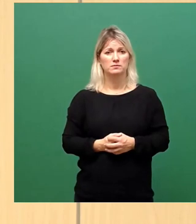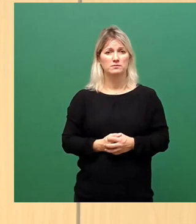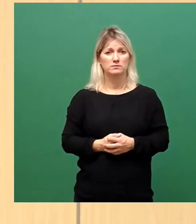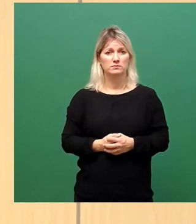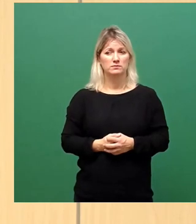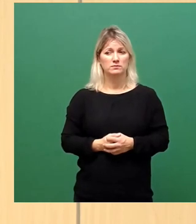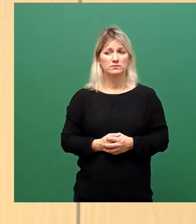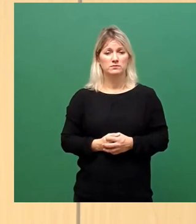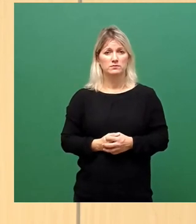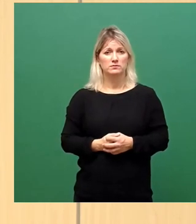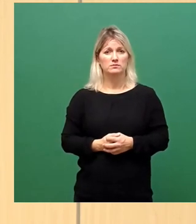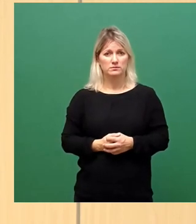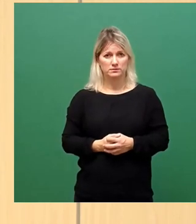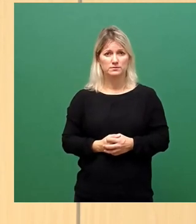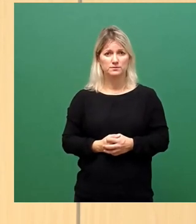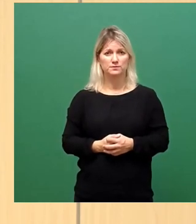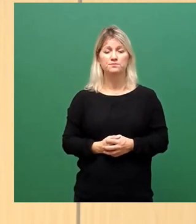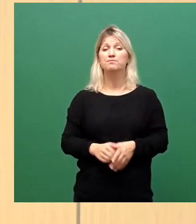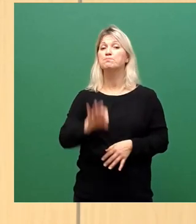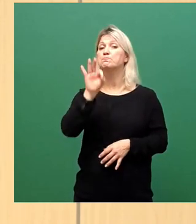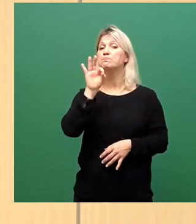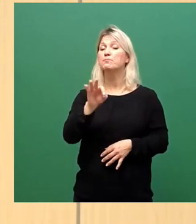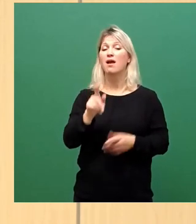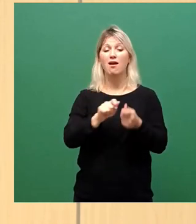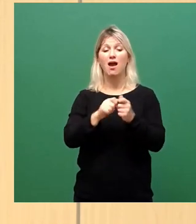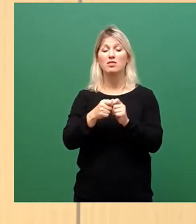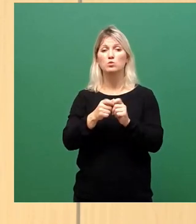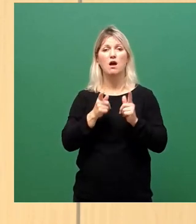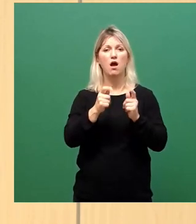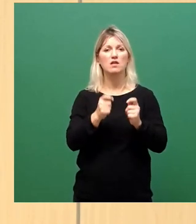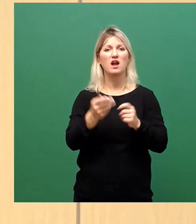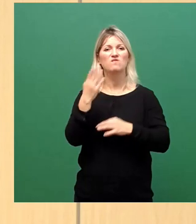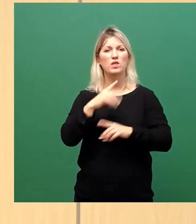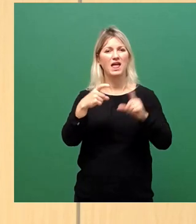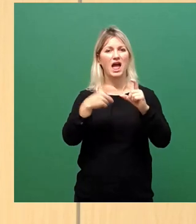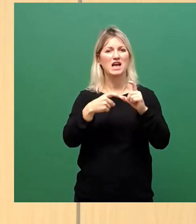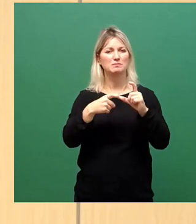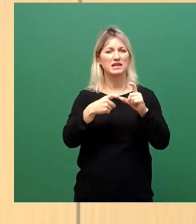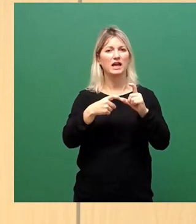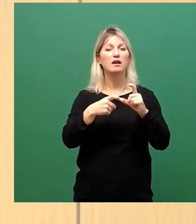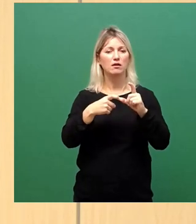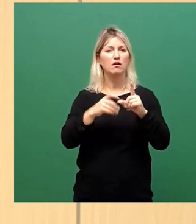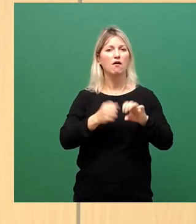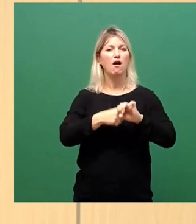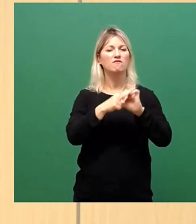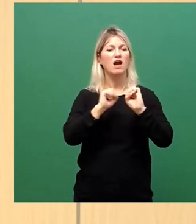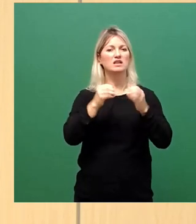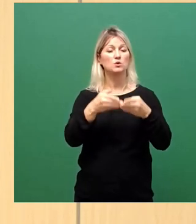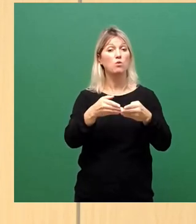Genau. Den Änderungsantrag der SPD-Fraktion finde ich sehr unterstützenswert. Wichtig, dort schon eine konkrete